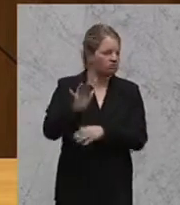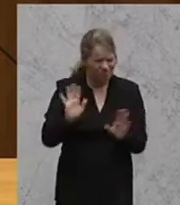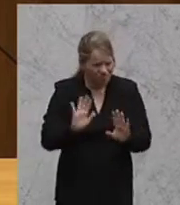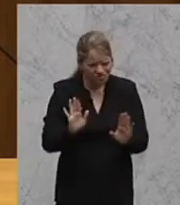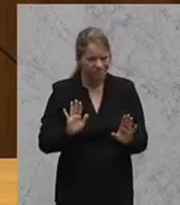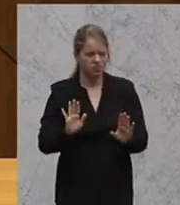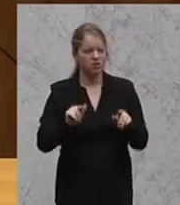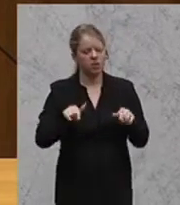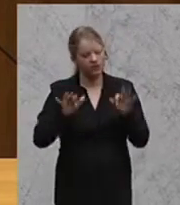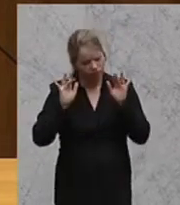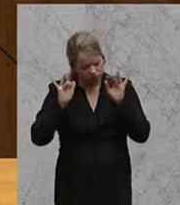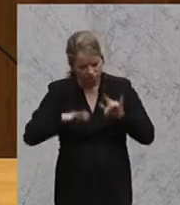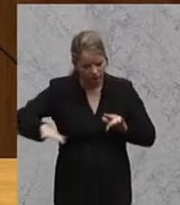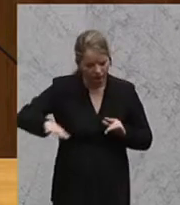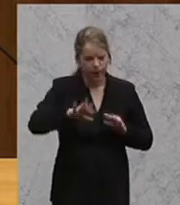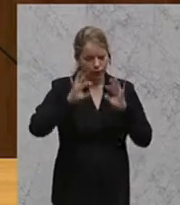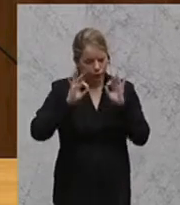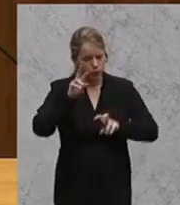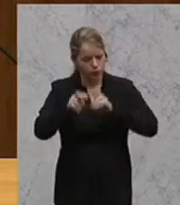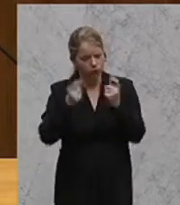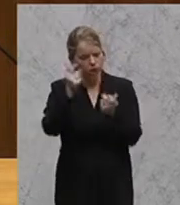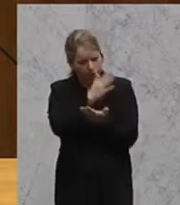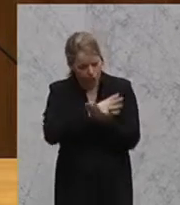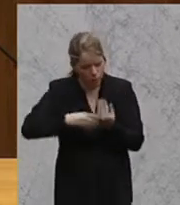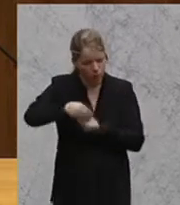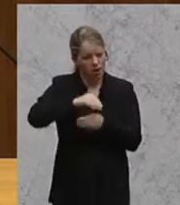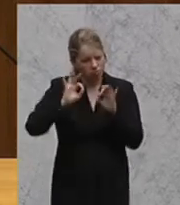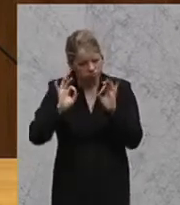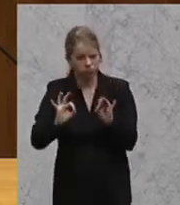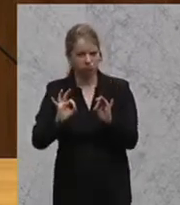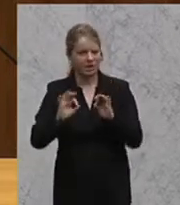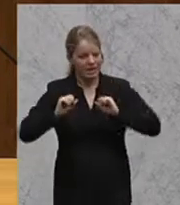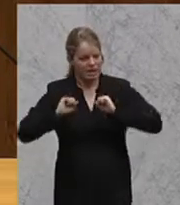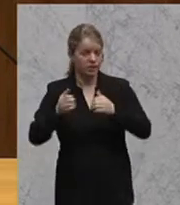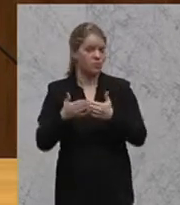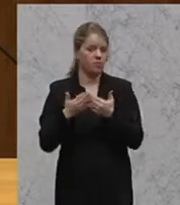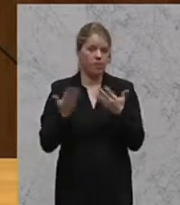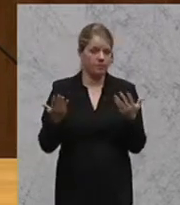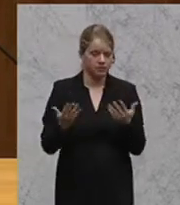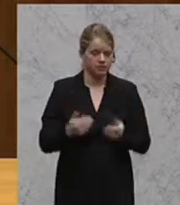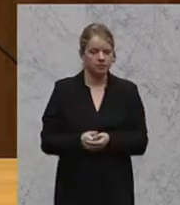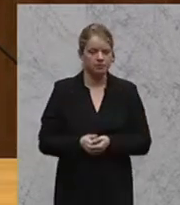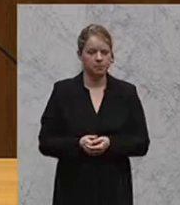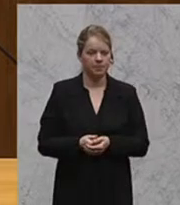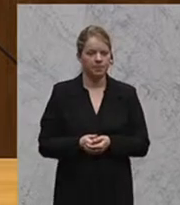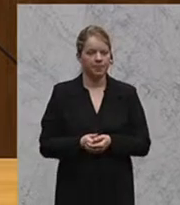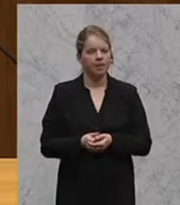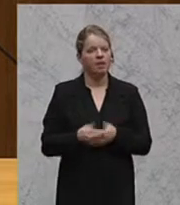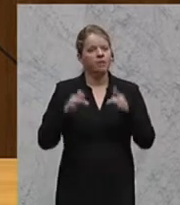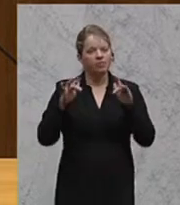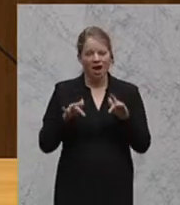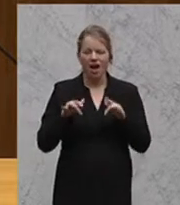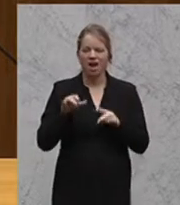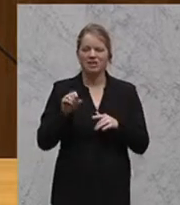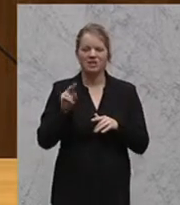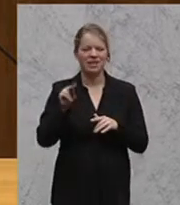umgegangen und werden gerade auch Initiativen gesetzt. Zum Beispiel das Setzen auf einer sogenannten Sunset, Klausel, Herr Minister hat